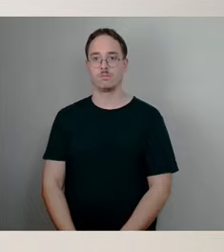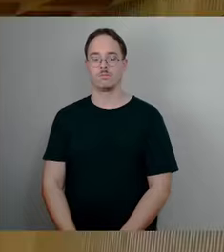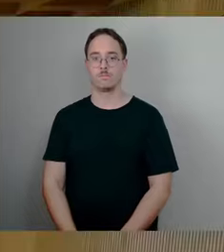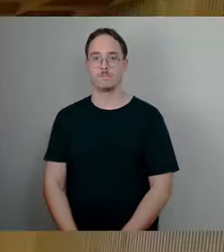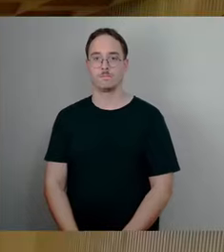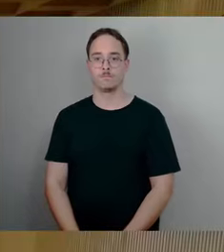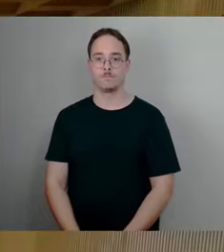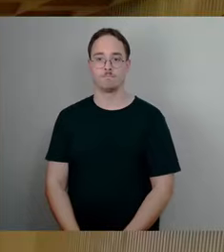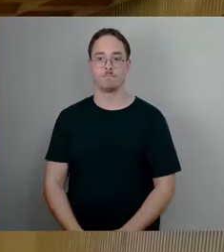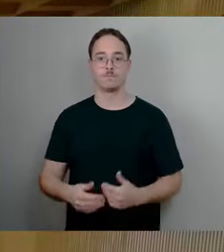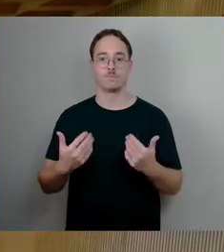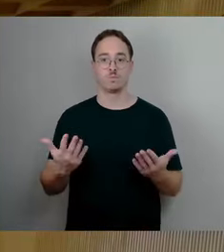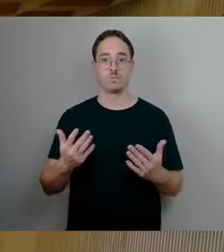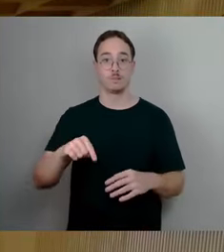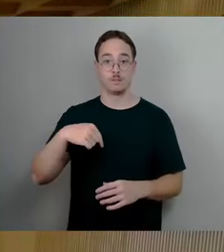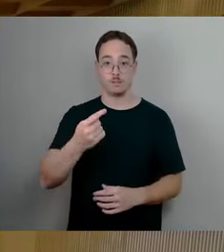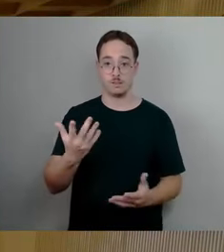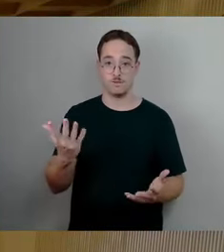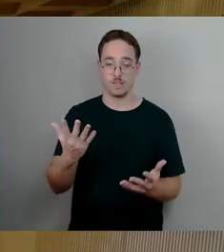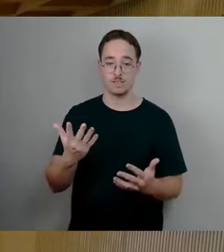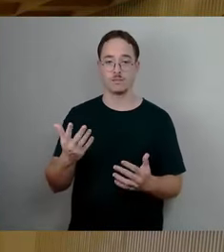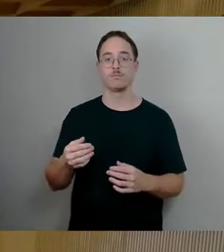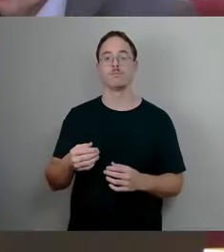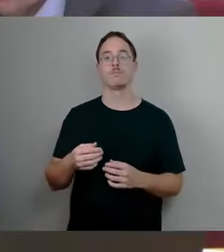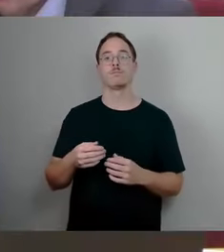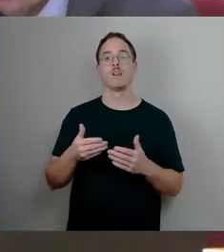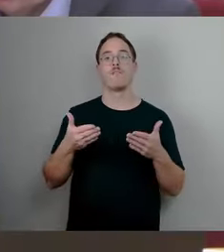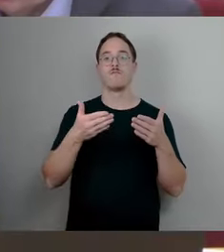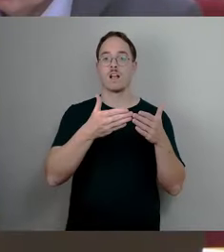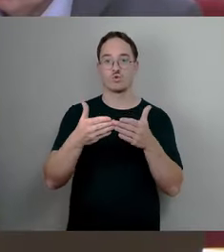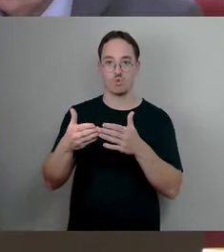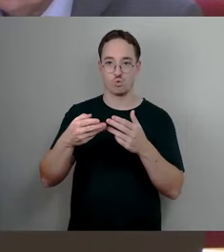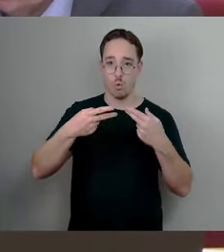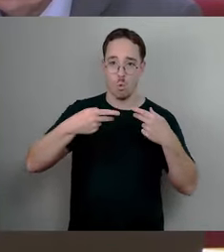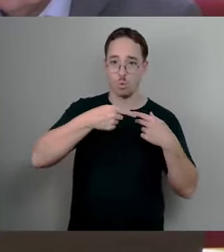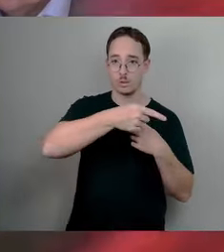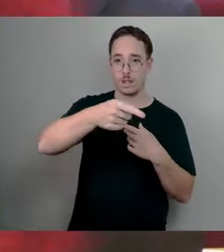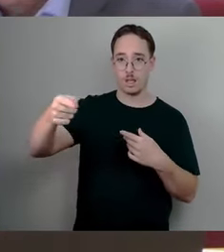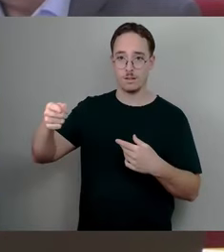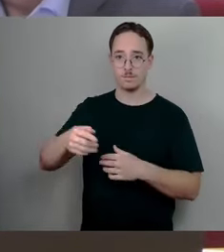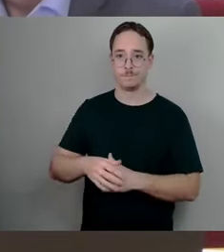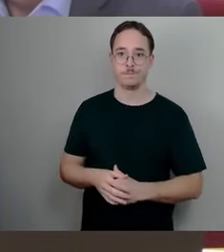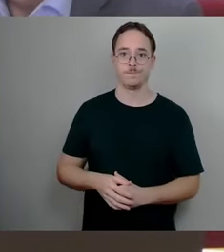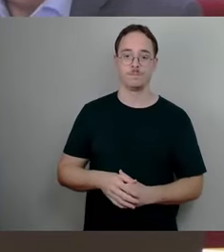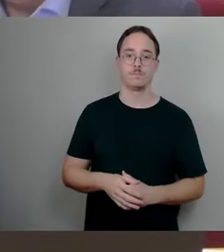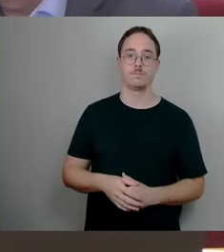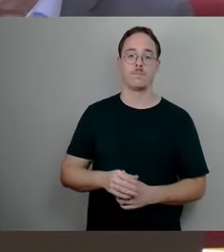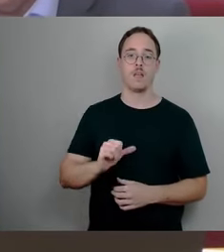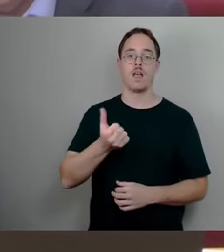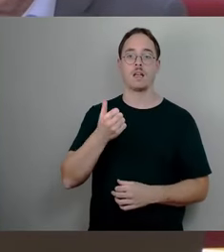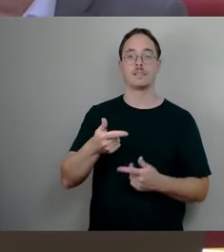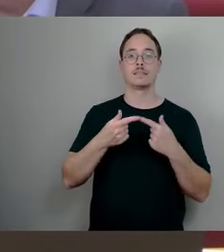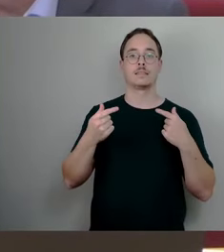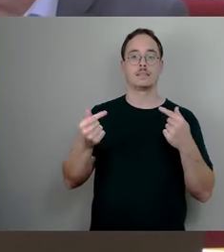So, wir setzen fort in der Fraktionsrunde, als nächstes ist Team Zastrow in der Reihe, Herr Genschmer. Ach doch, Herr Zastrow.